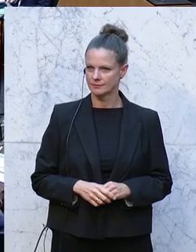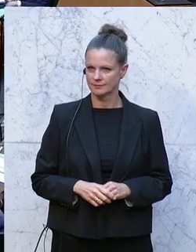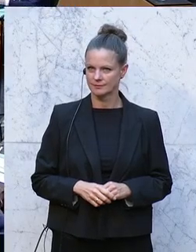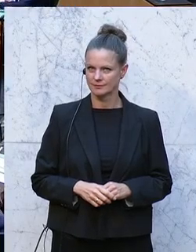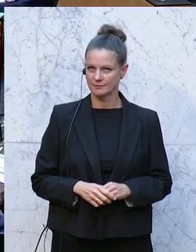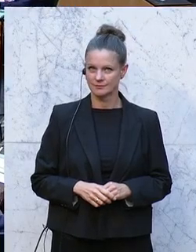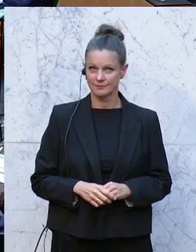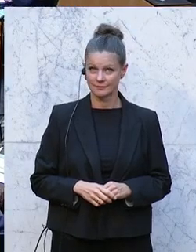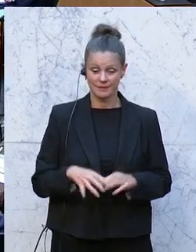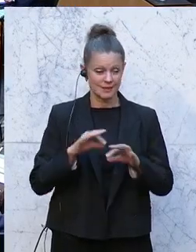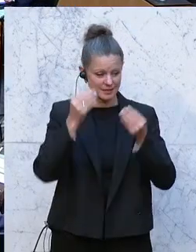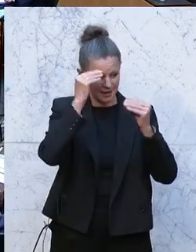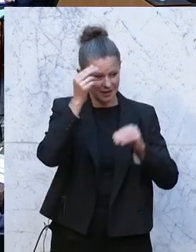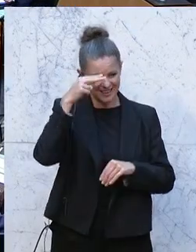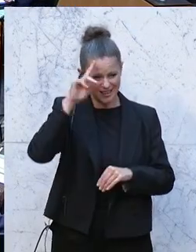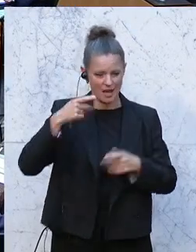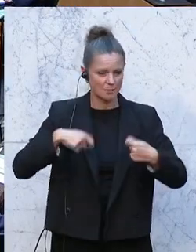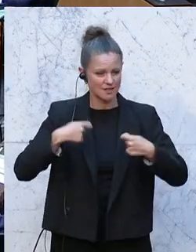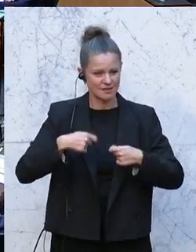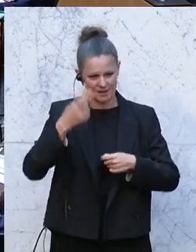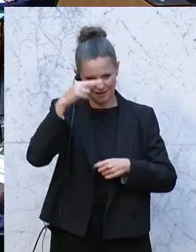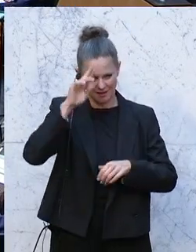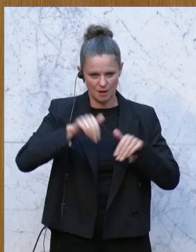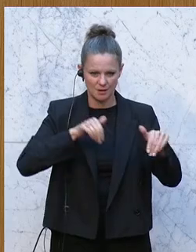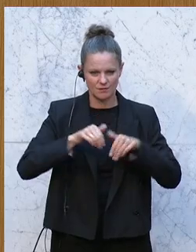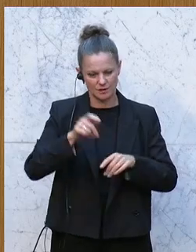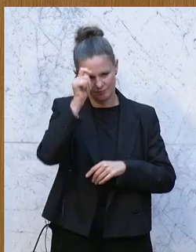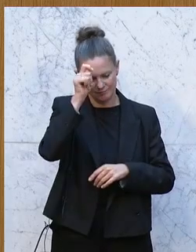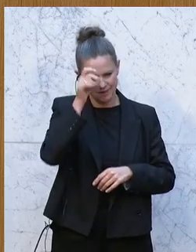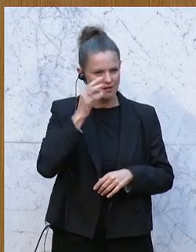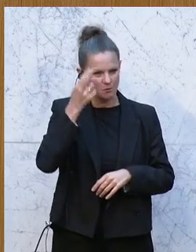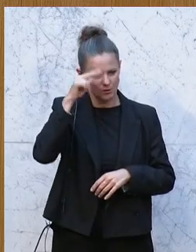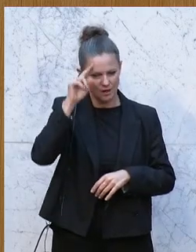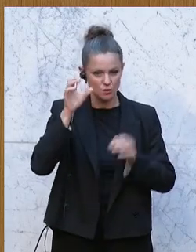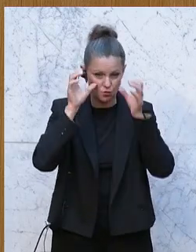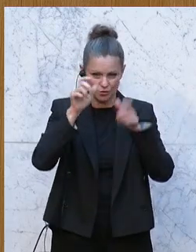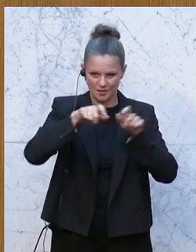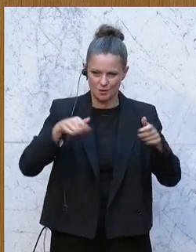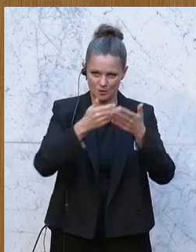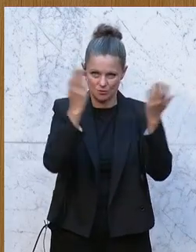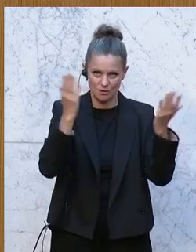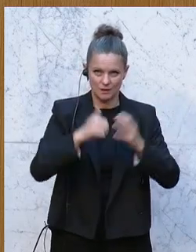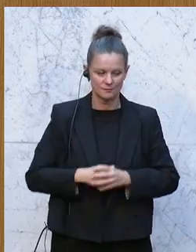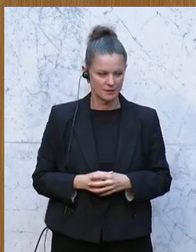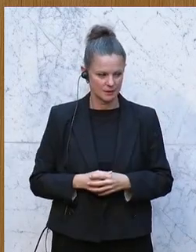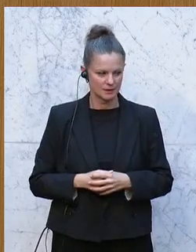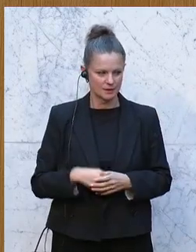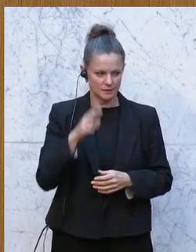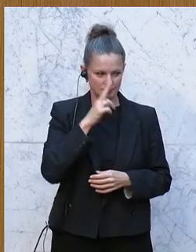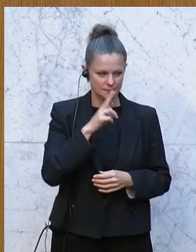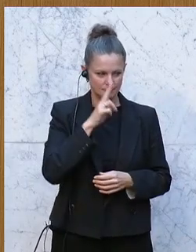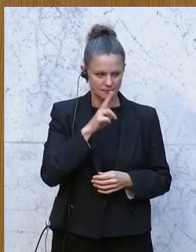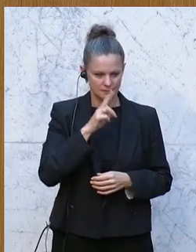Salzburg und jetzt wohnhaft in Graz. Präsident, sehr geehrter Herr Minister, werte Damen und Herren, liebe Zuseherinnen und Zuseher, liebe